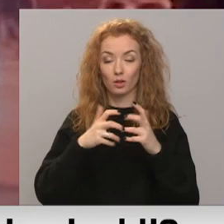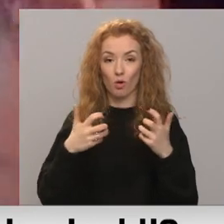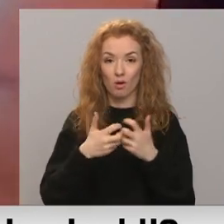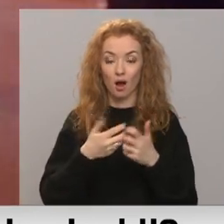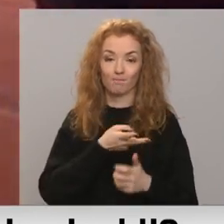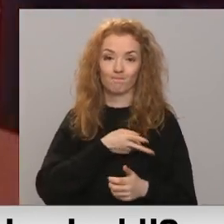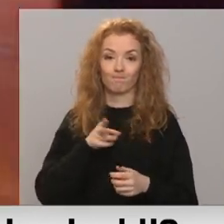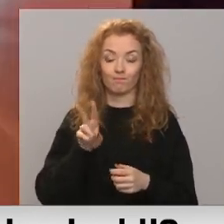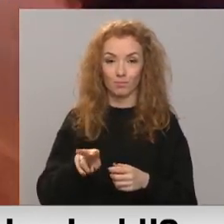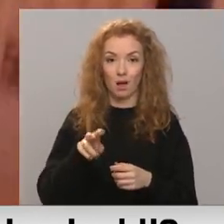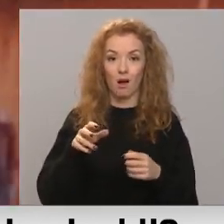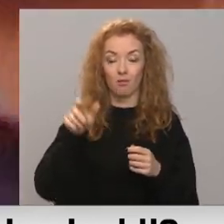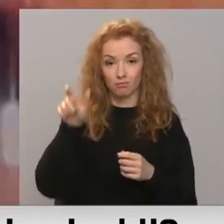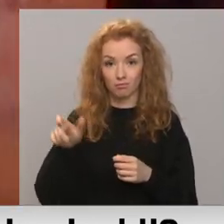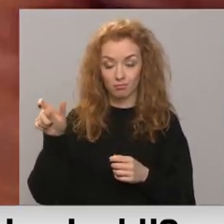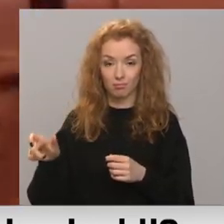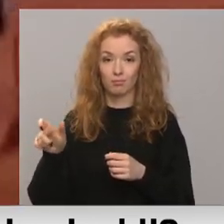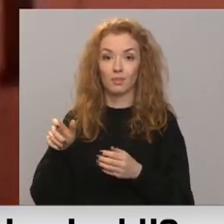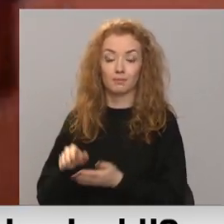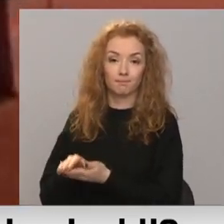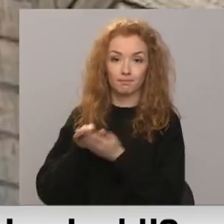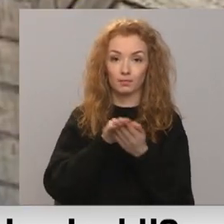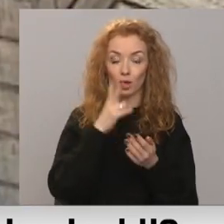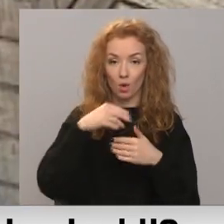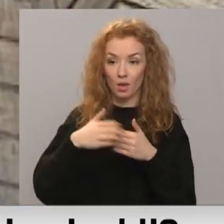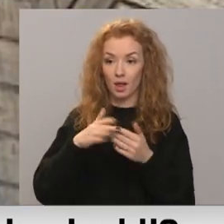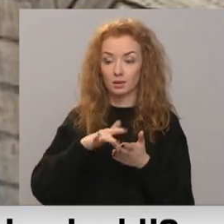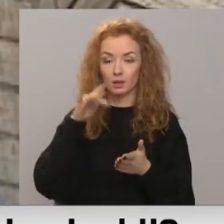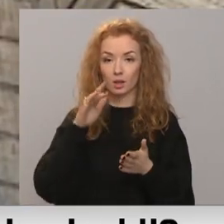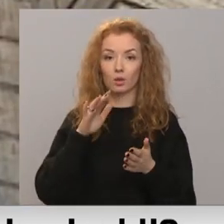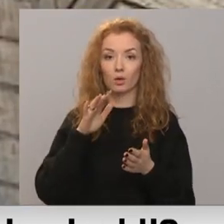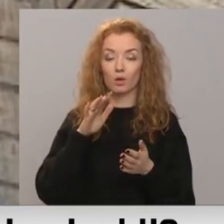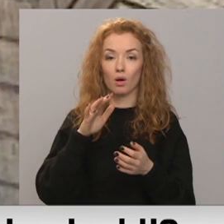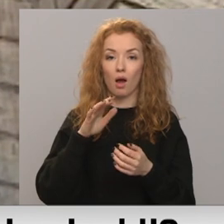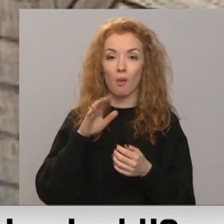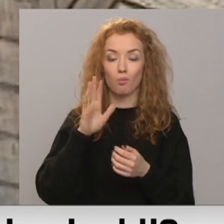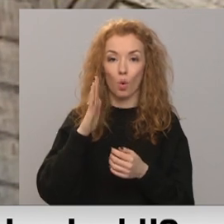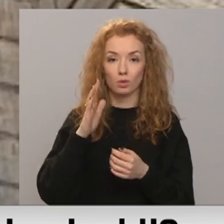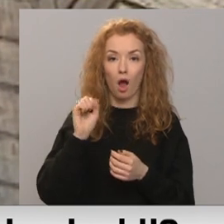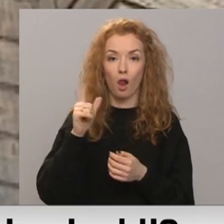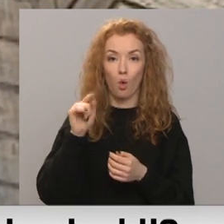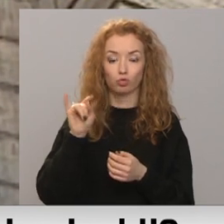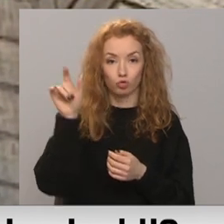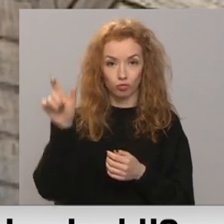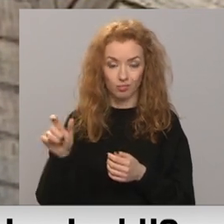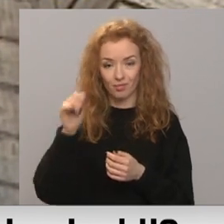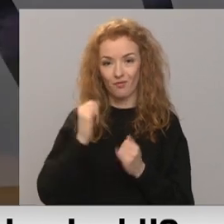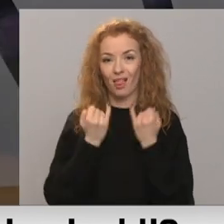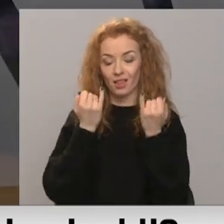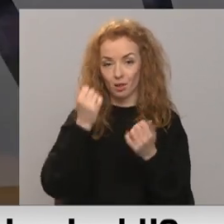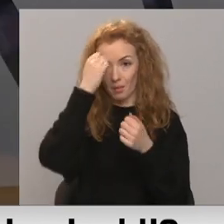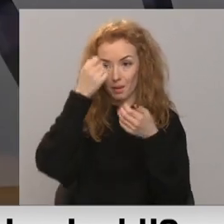karavīru pārabedīšanu, no Tallinnas centra aizvesti tāsaukto bronzas aļošu, padomi atbrīvotājiem veltīto piemenekli.